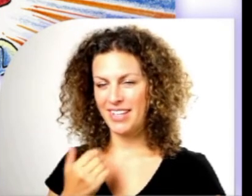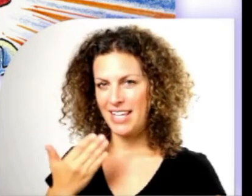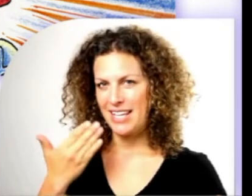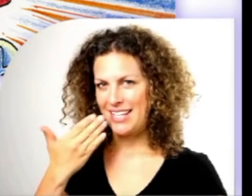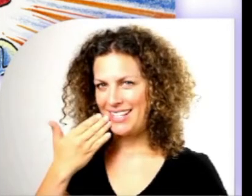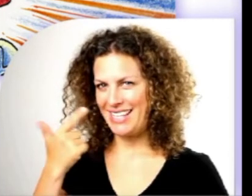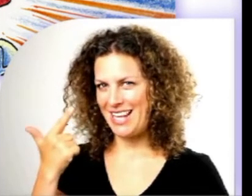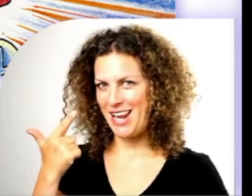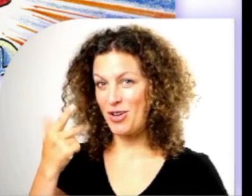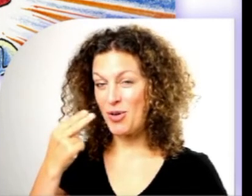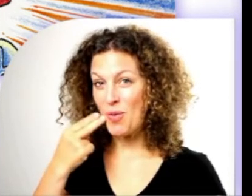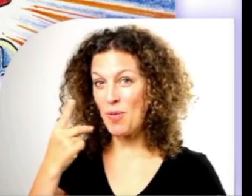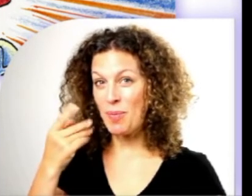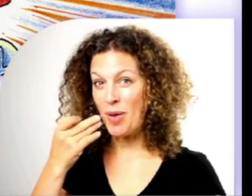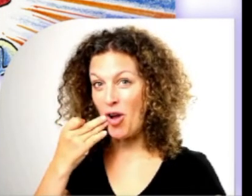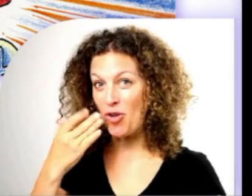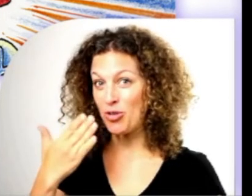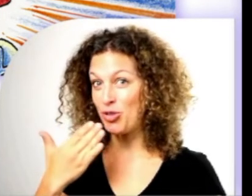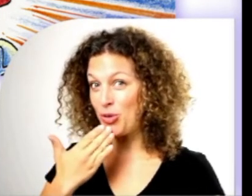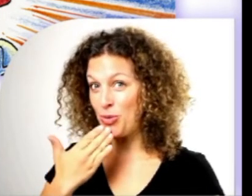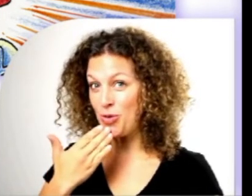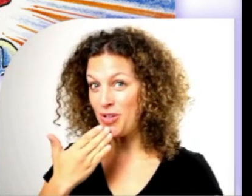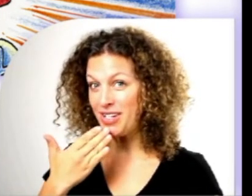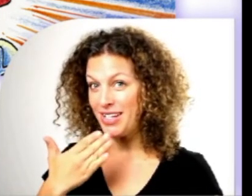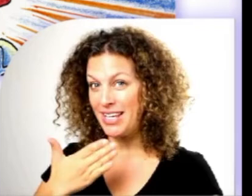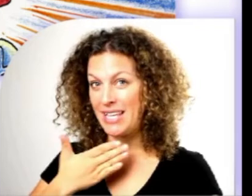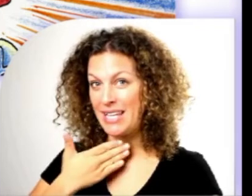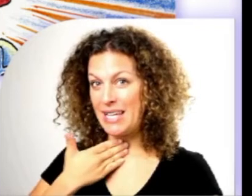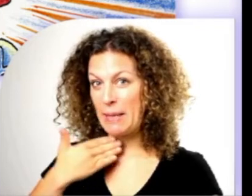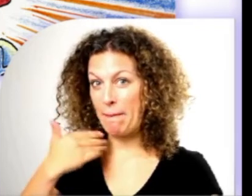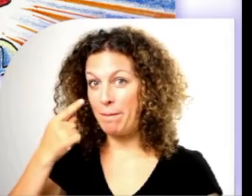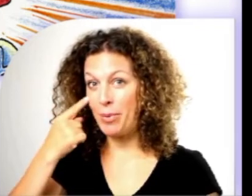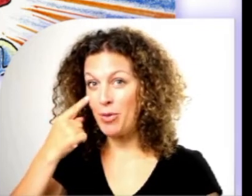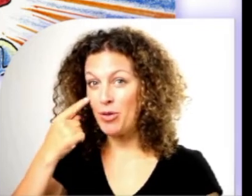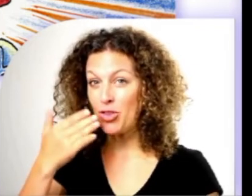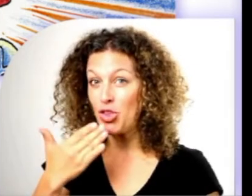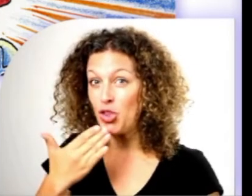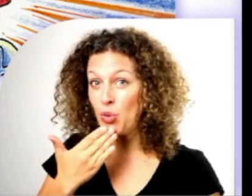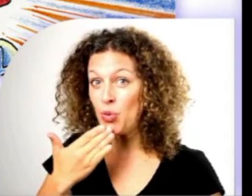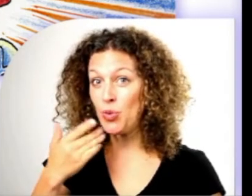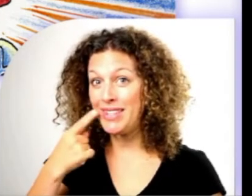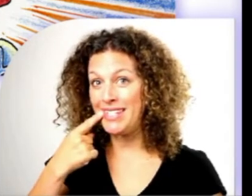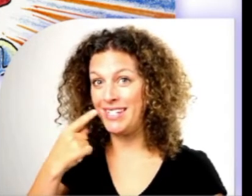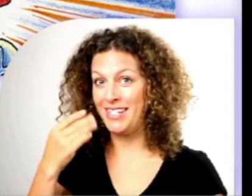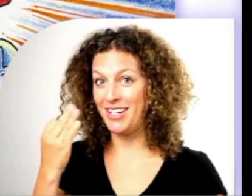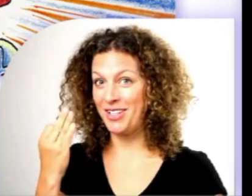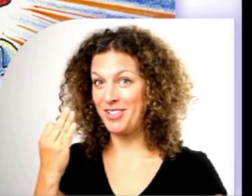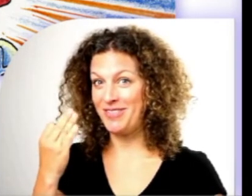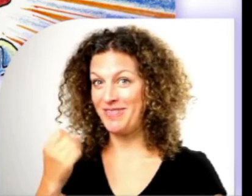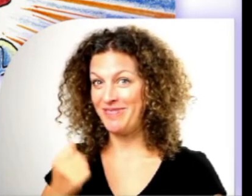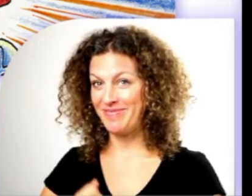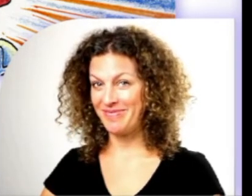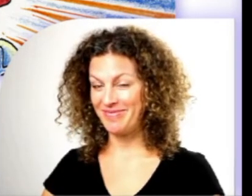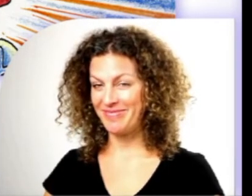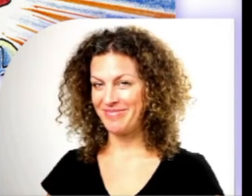Il comprend tout et peut tout dire.